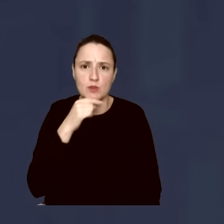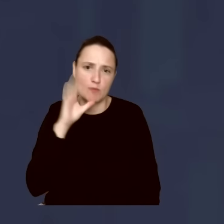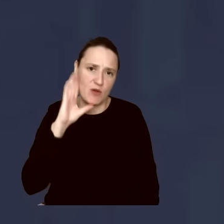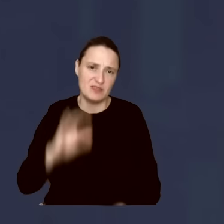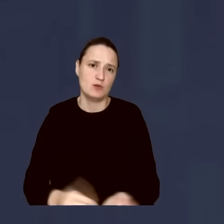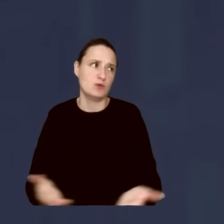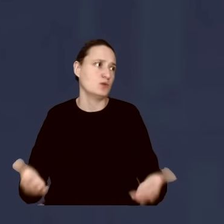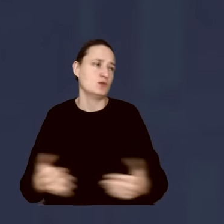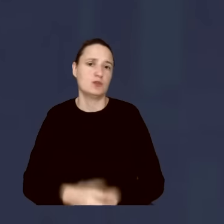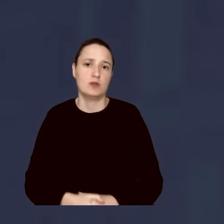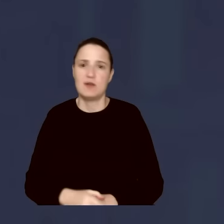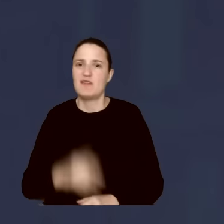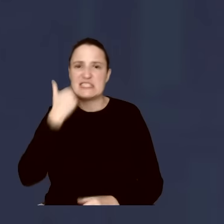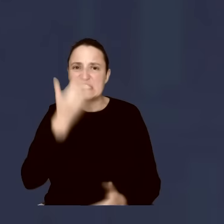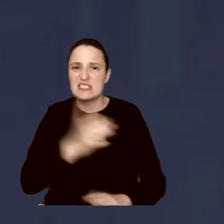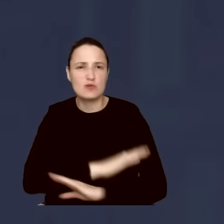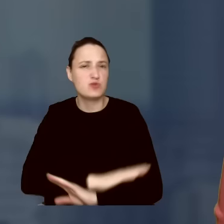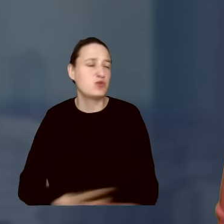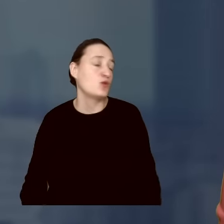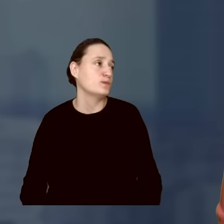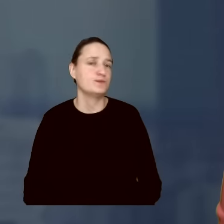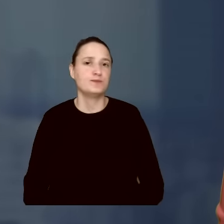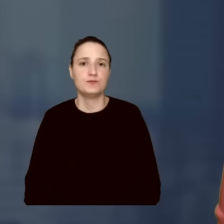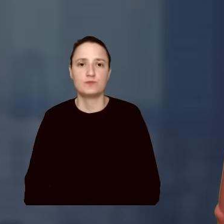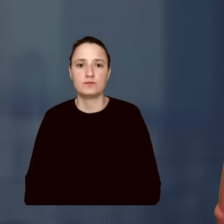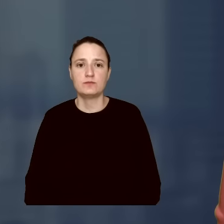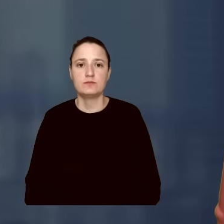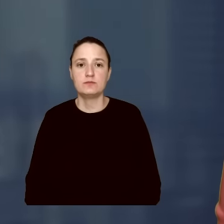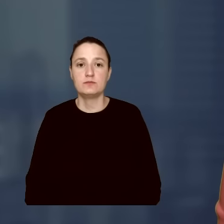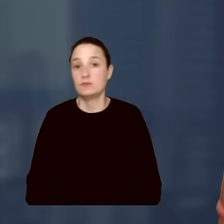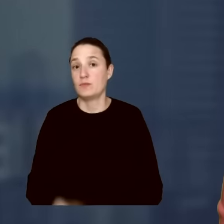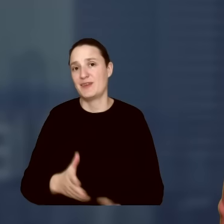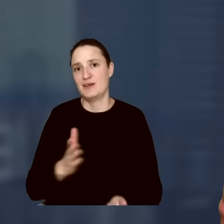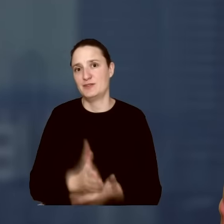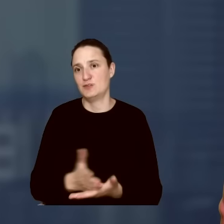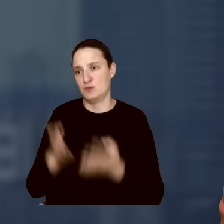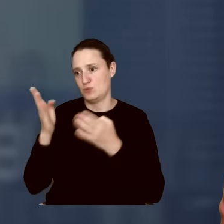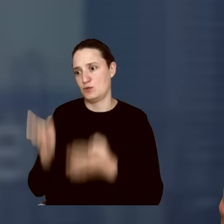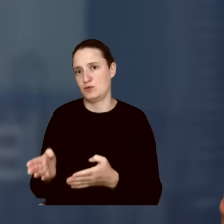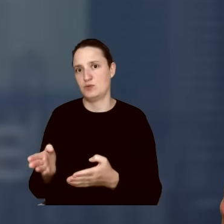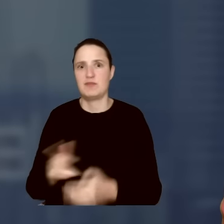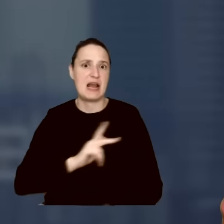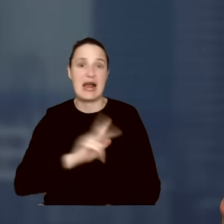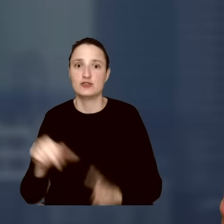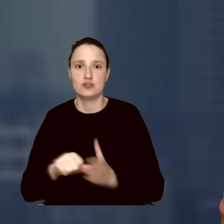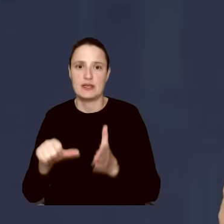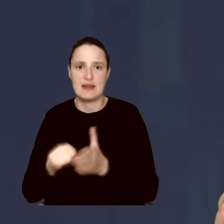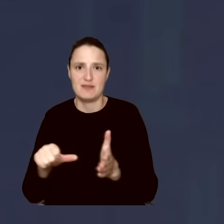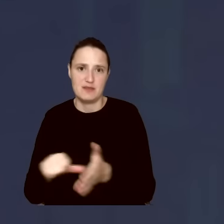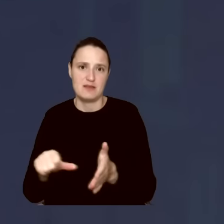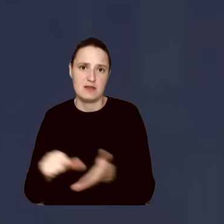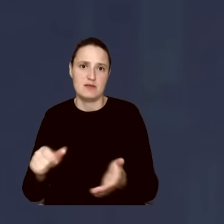słońcu wstyd świecić. No nie tylko o panu, bo generalnie o was wszystkich kandydatach się źle wypowiadał.